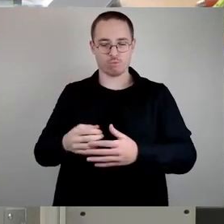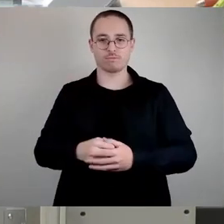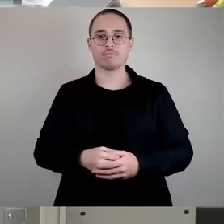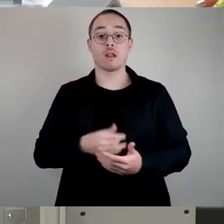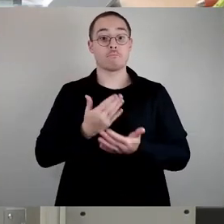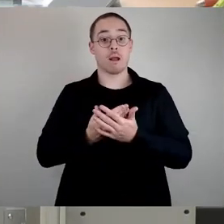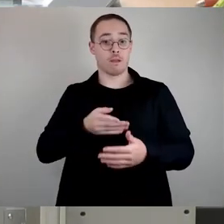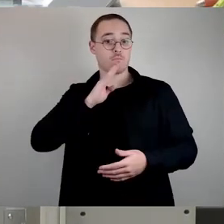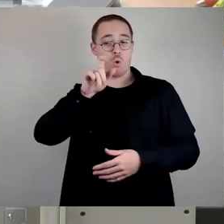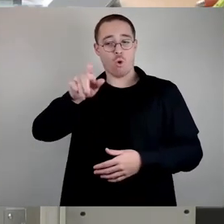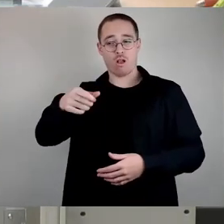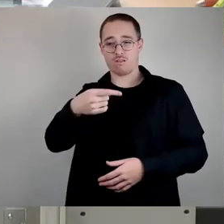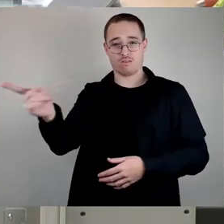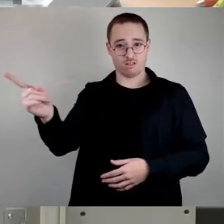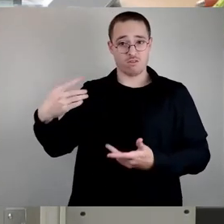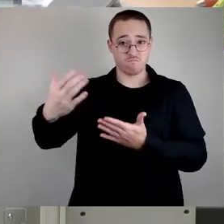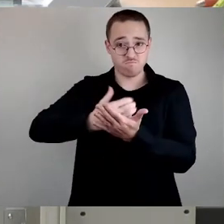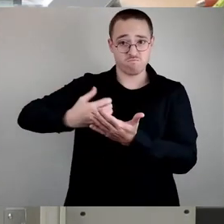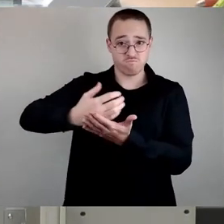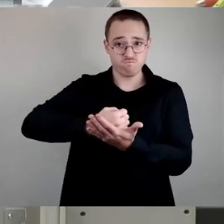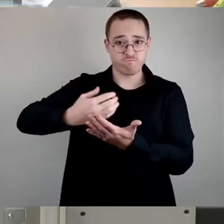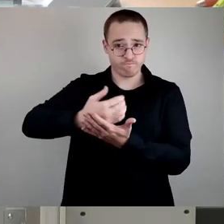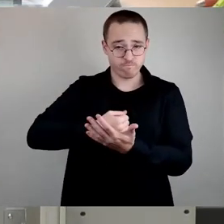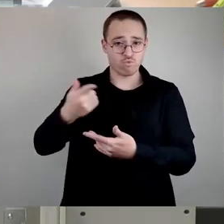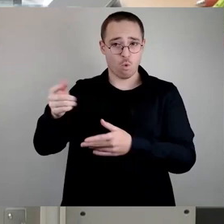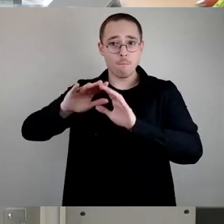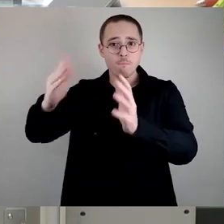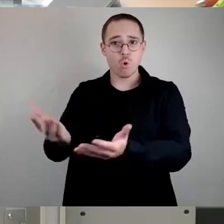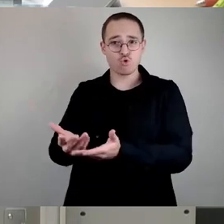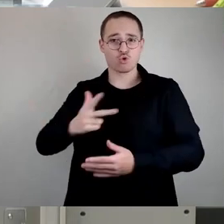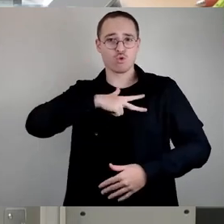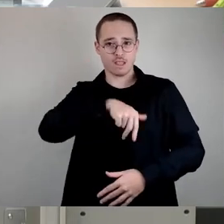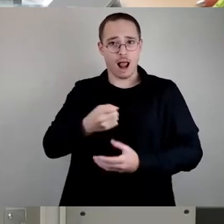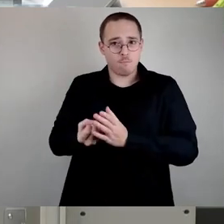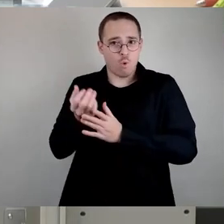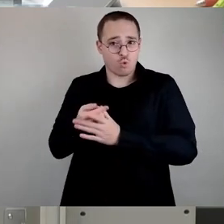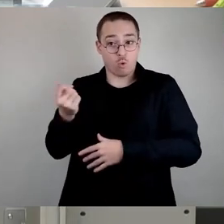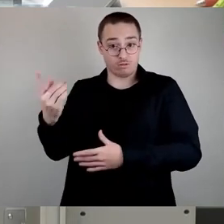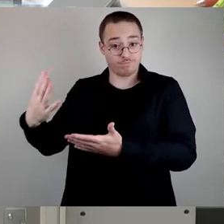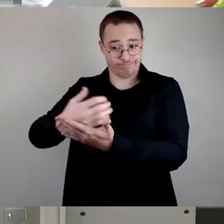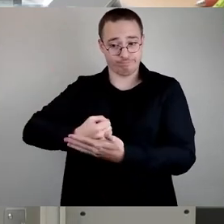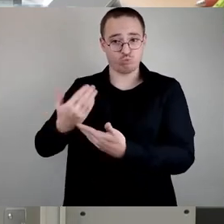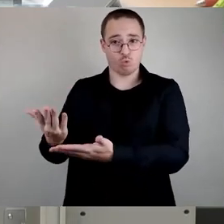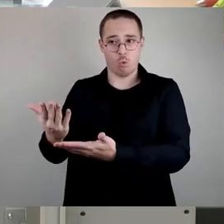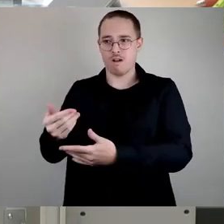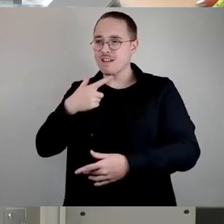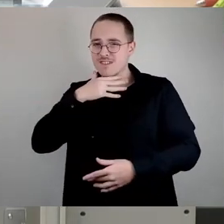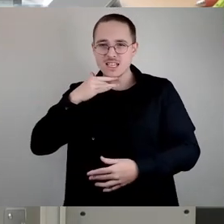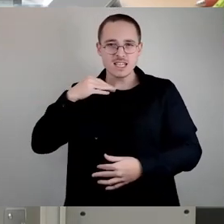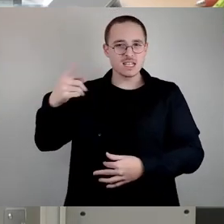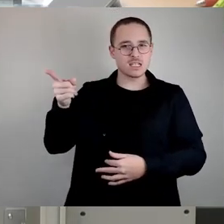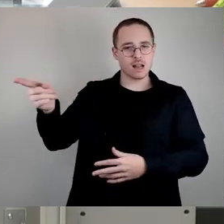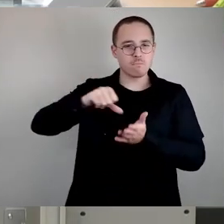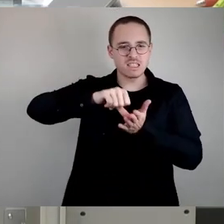massiv zur Kasse gebeten wird, ja, dass der wirklich entlastet wird. Was immer gesagt wird, es ist gar nicht so viel Geld da,